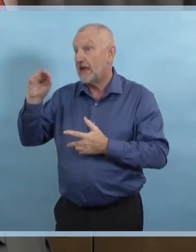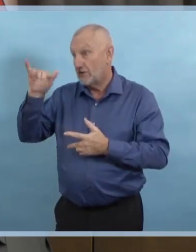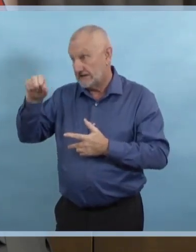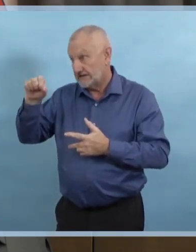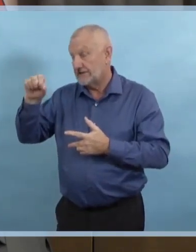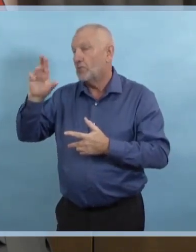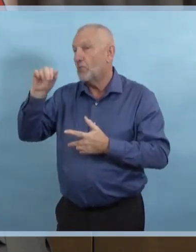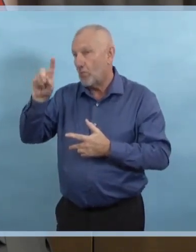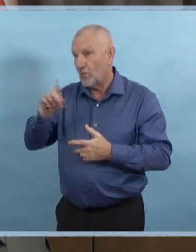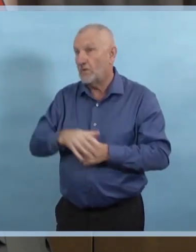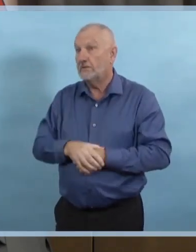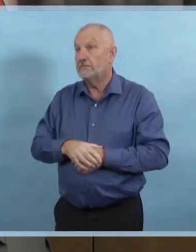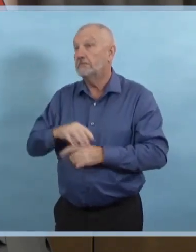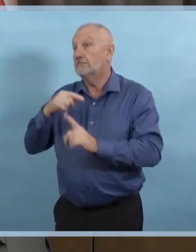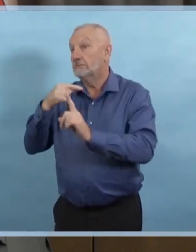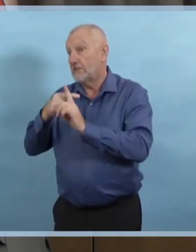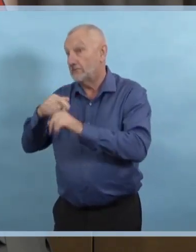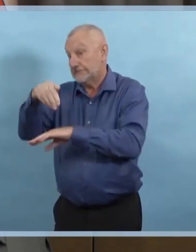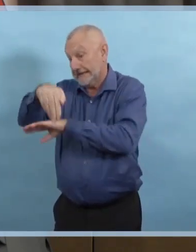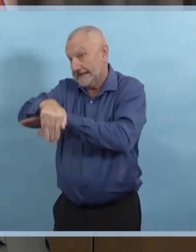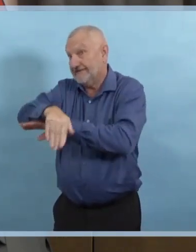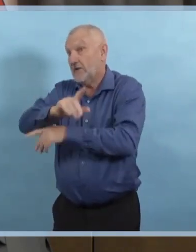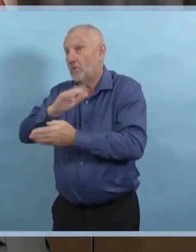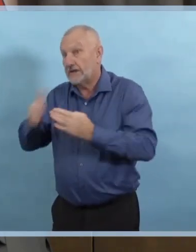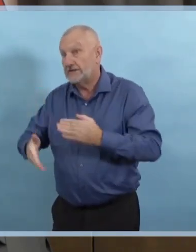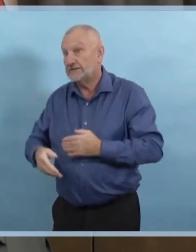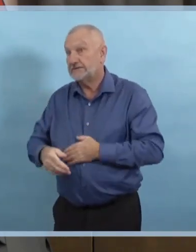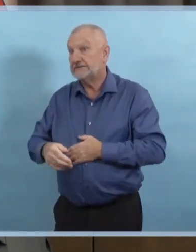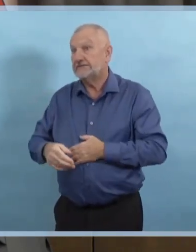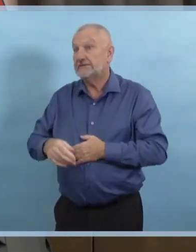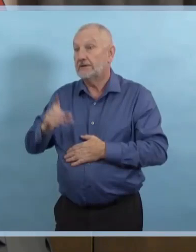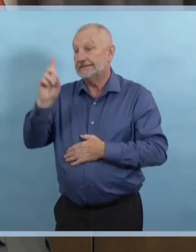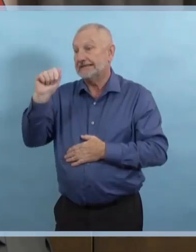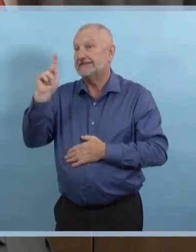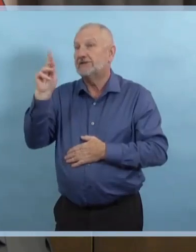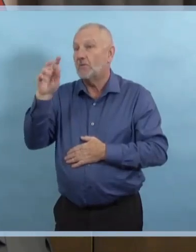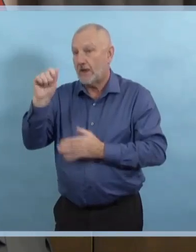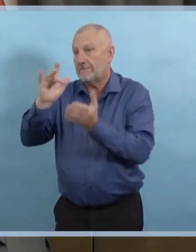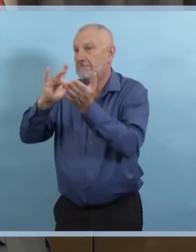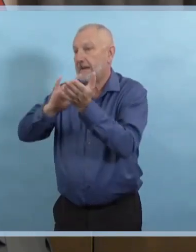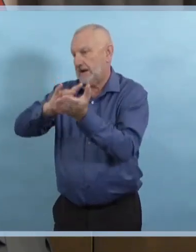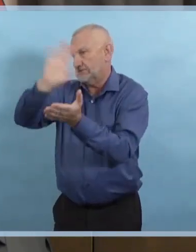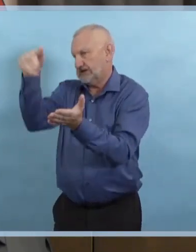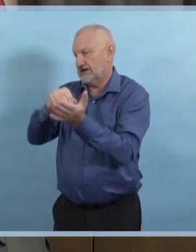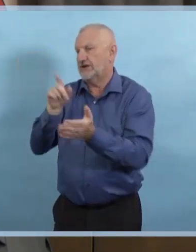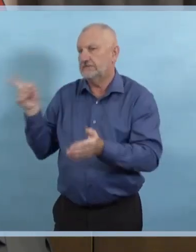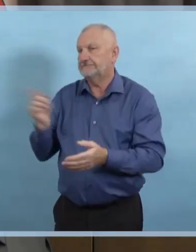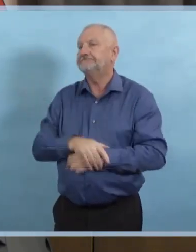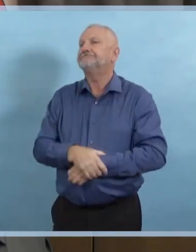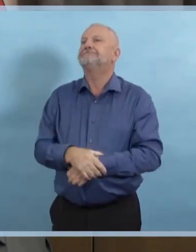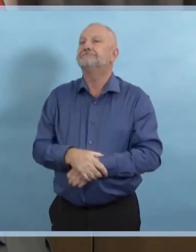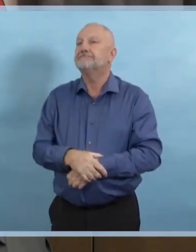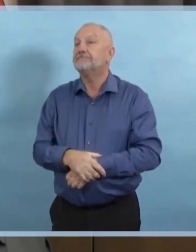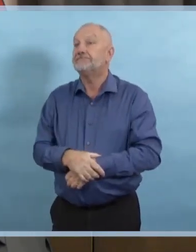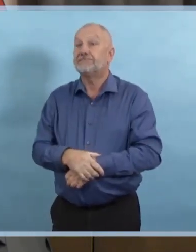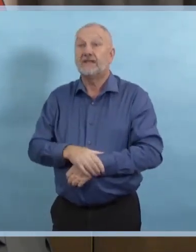Donc, cela réduit le besoin d'attendre en ligne et c'est plus pratique pour des gens qui ont besoin d'obtenir un test.